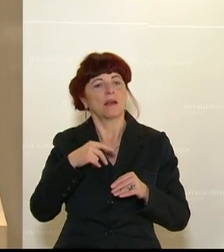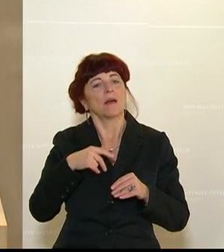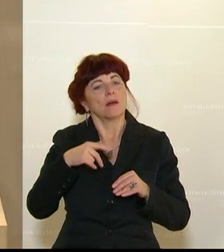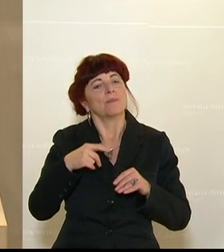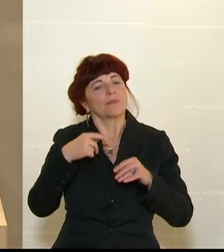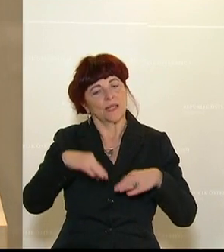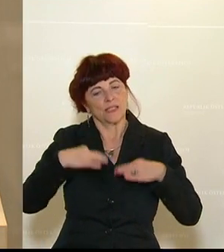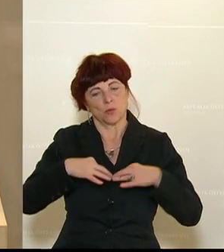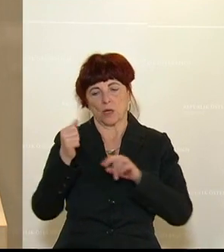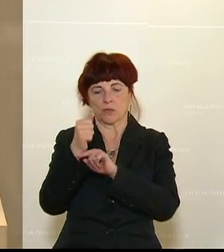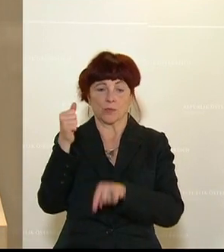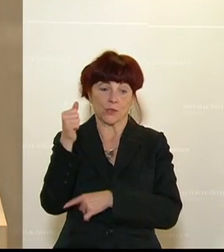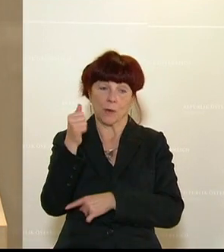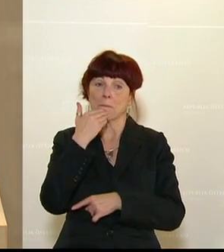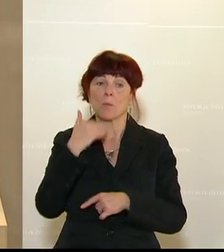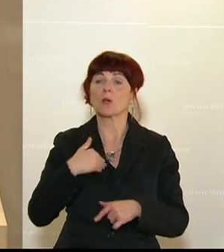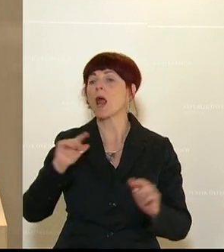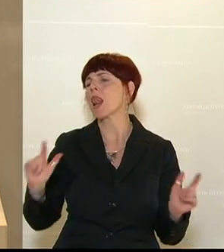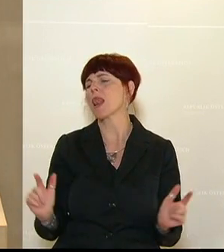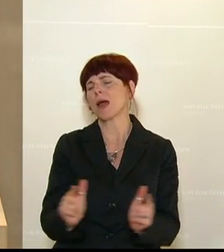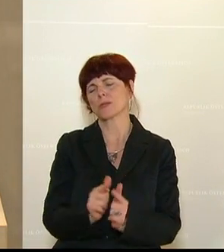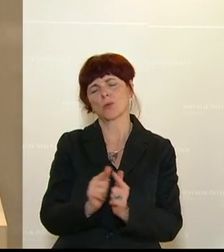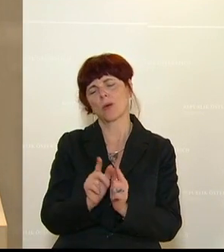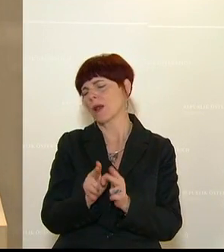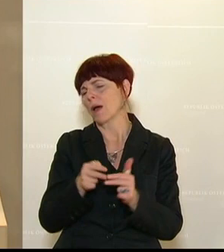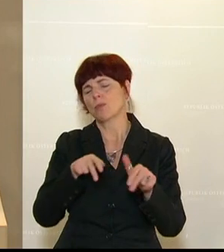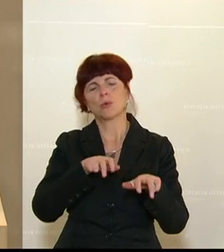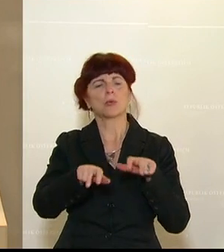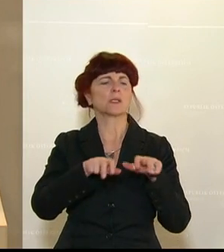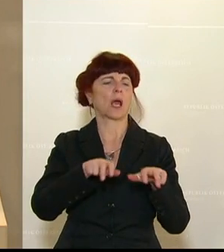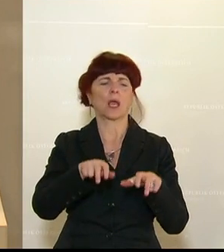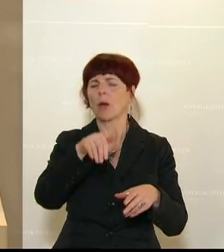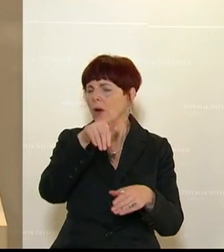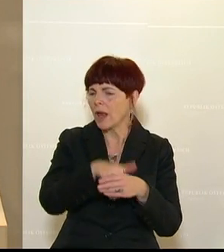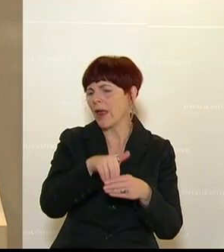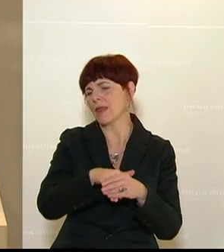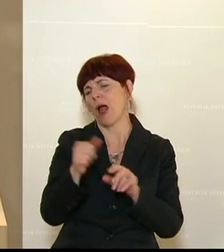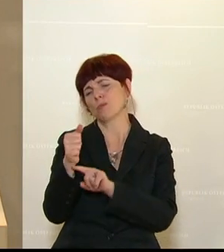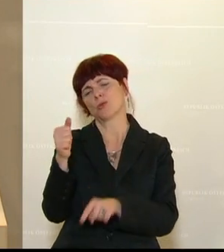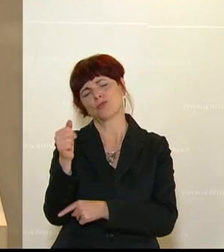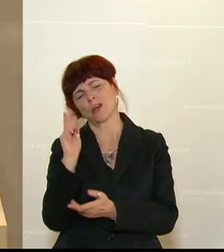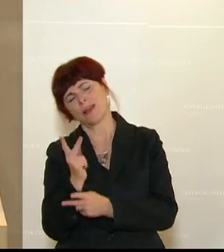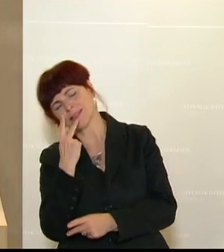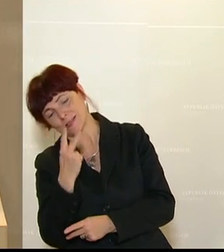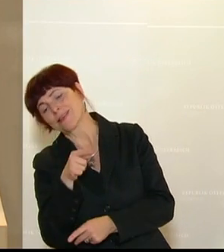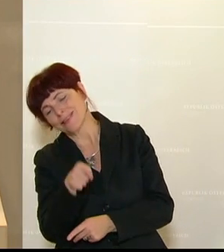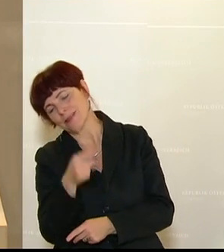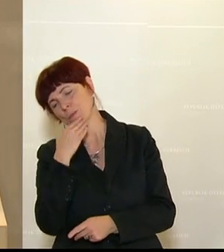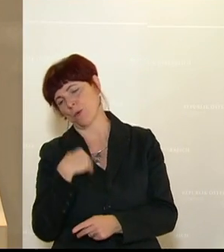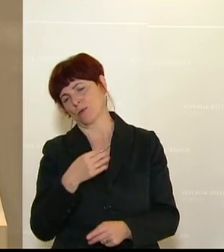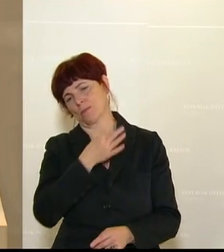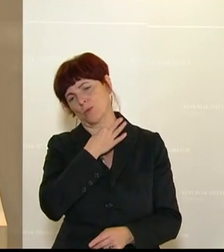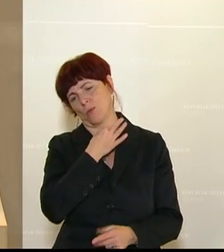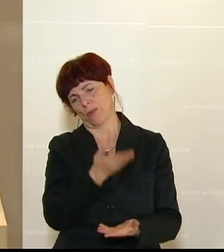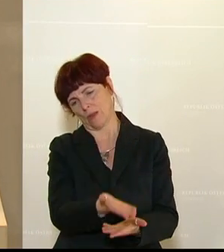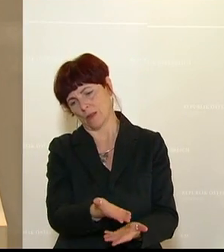wichtigen Leistungen der Bundesregierung, welche sich ganz klar in diesem Budget widerspiegeln, hervorstreichen. Auch wenn die Opposition